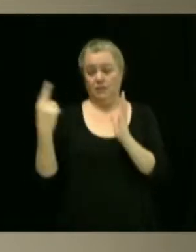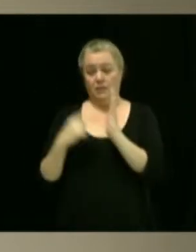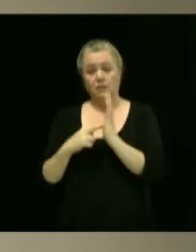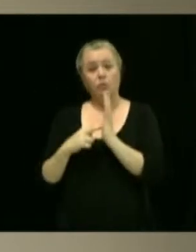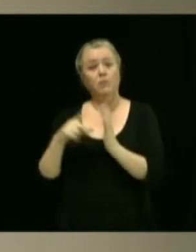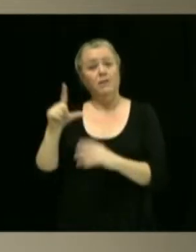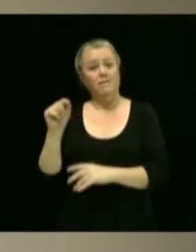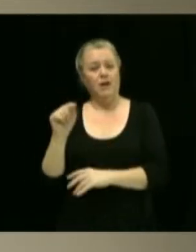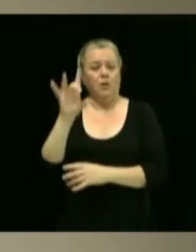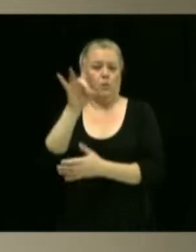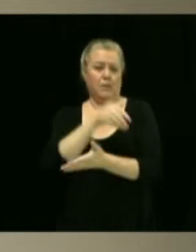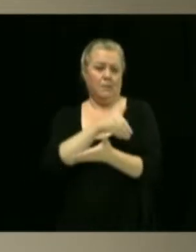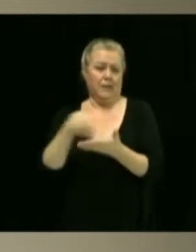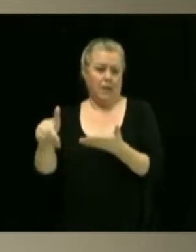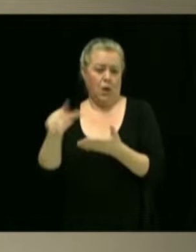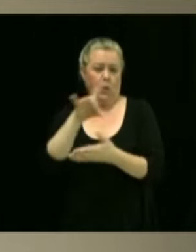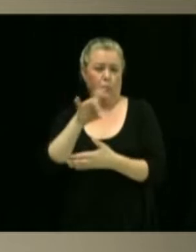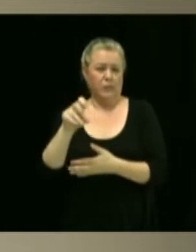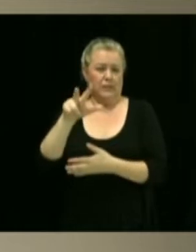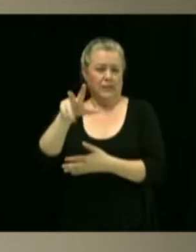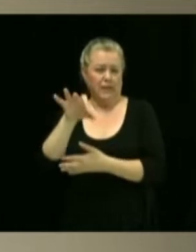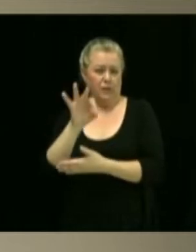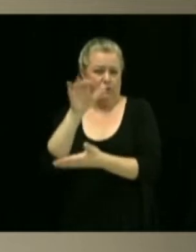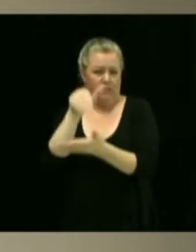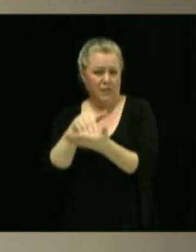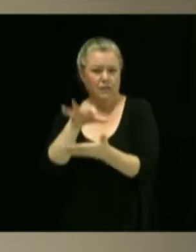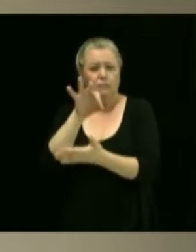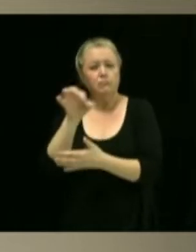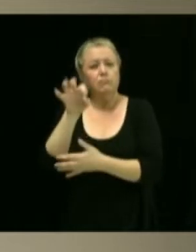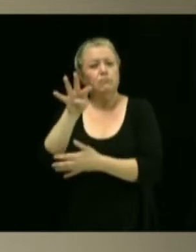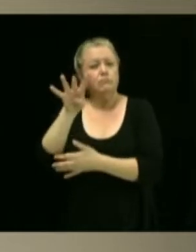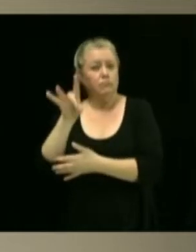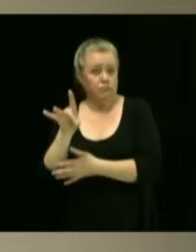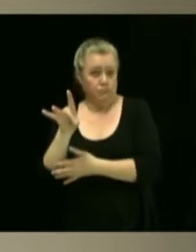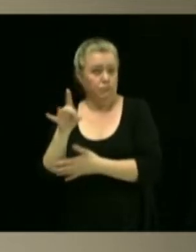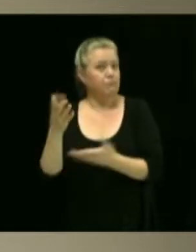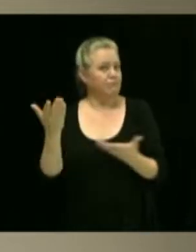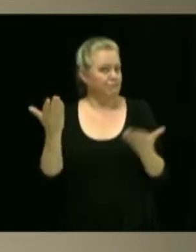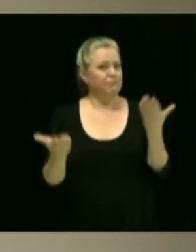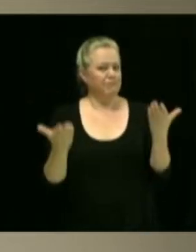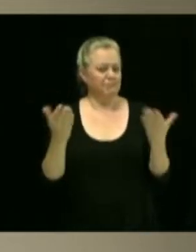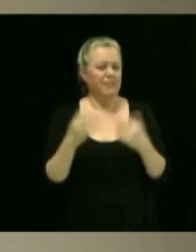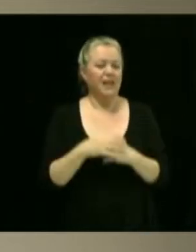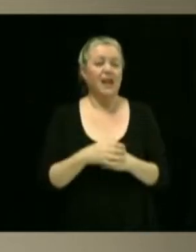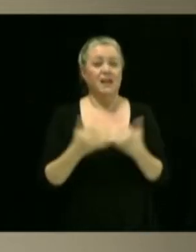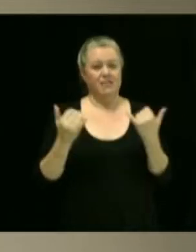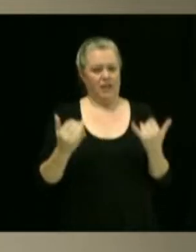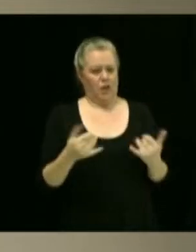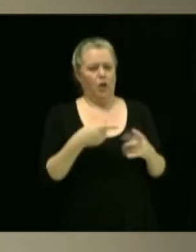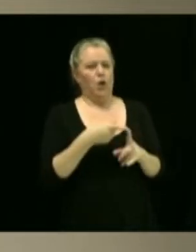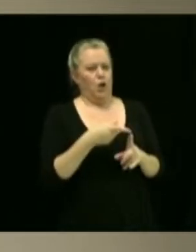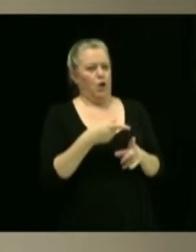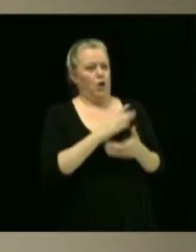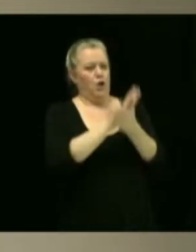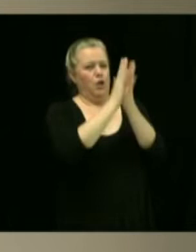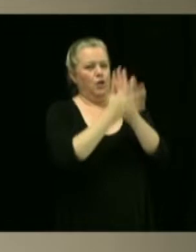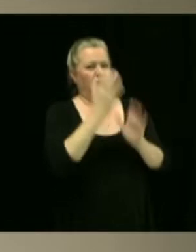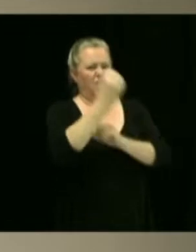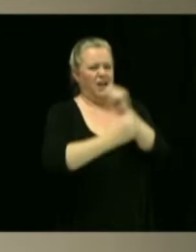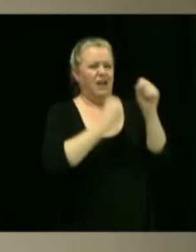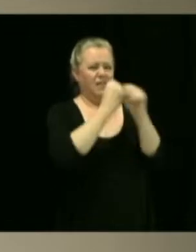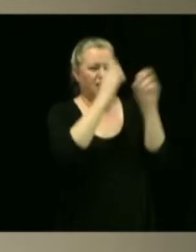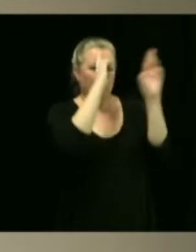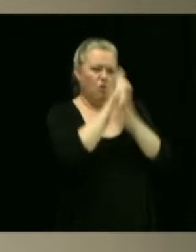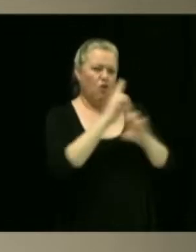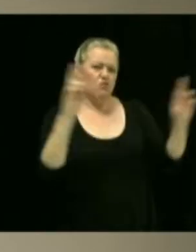qui était de 8 839 948. Alors on s'enligne directement pour une année record à Victoria-Ville en termes d